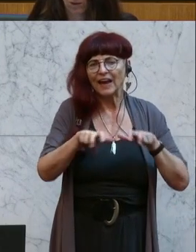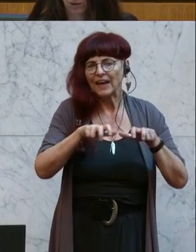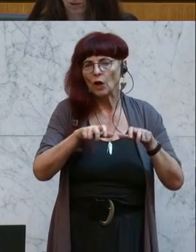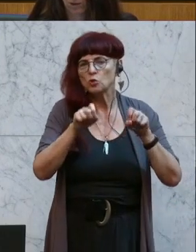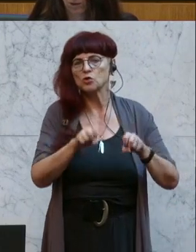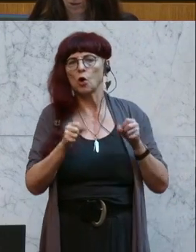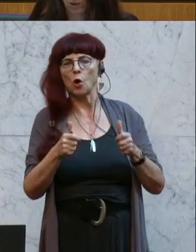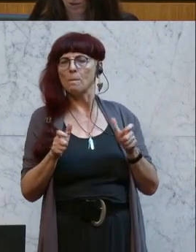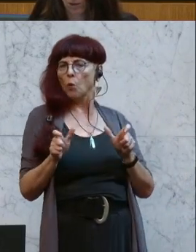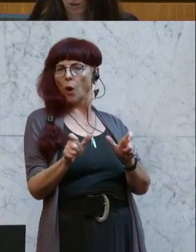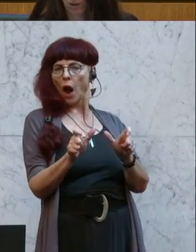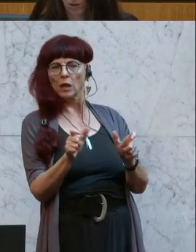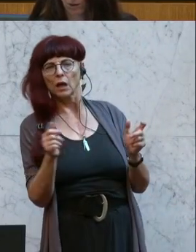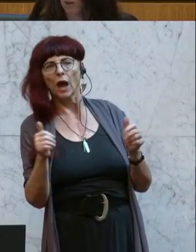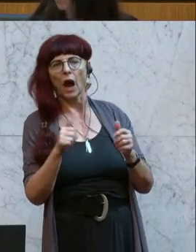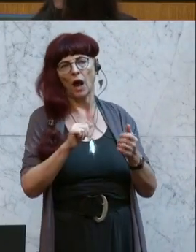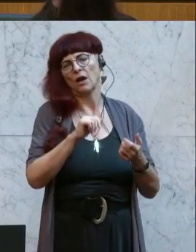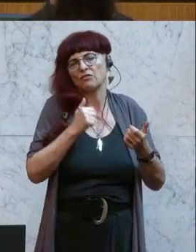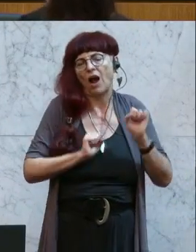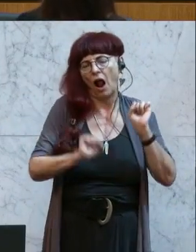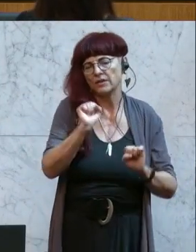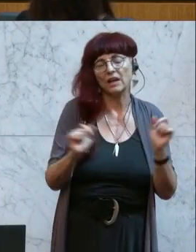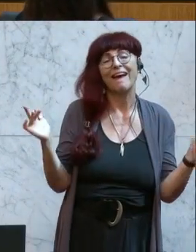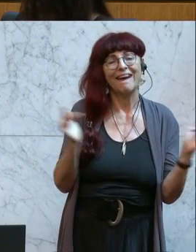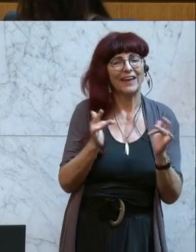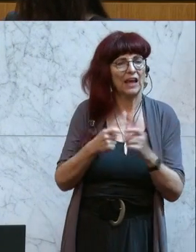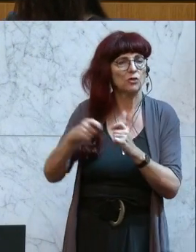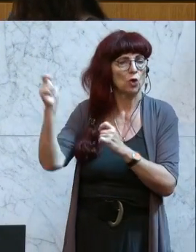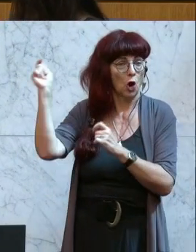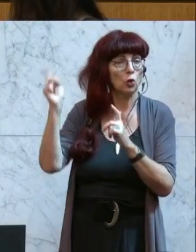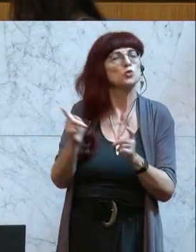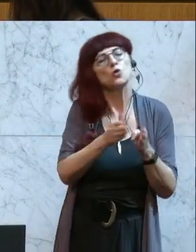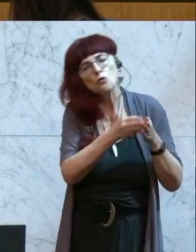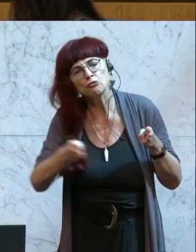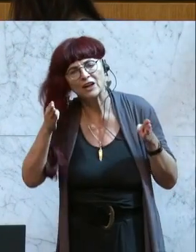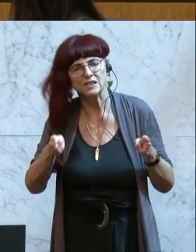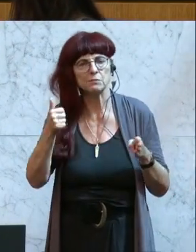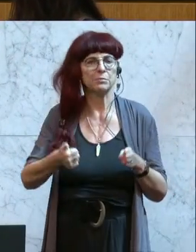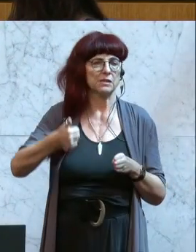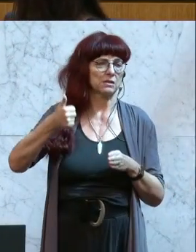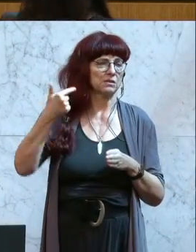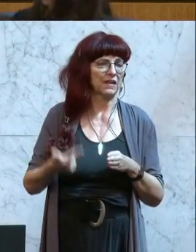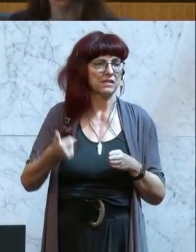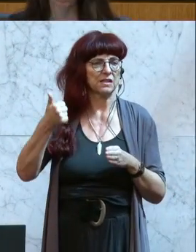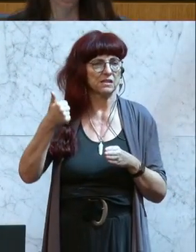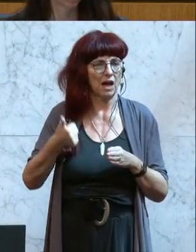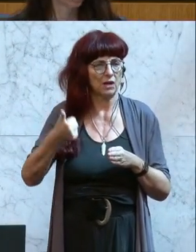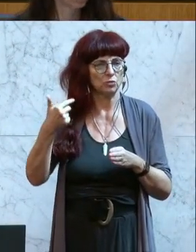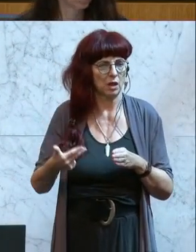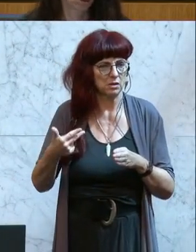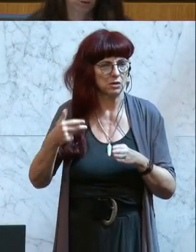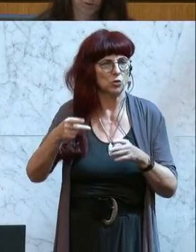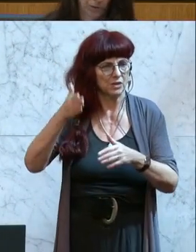Die beiden können an und für sich recht gut miteinander. Als nächster Tagesordnungspunkt wird dann